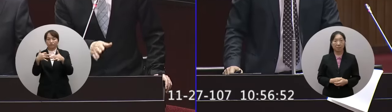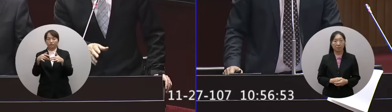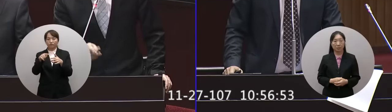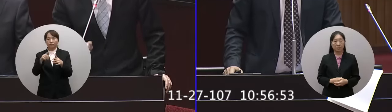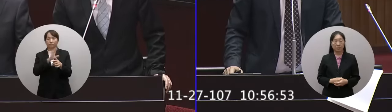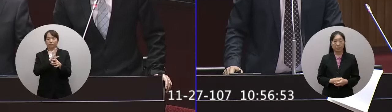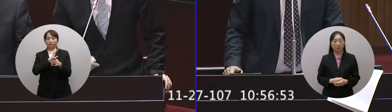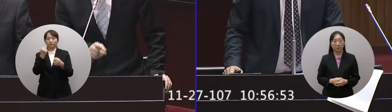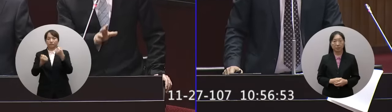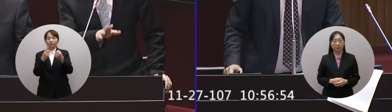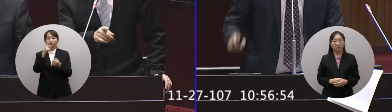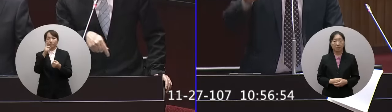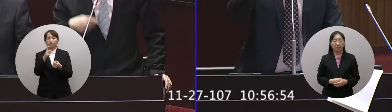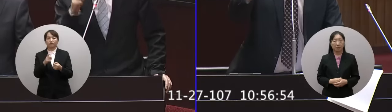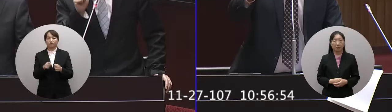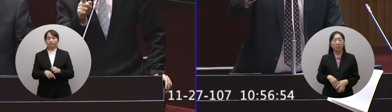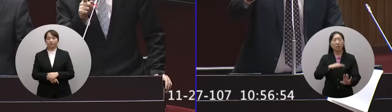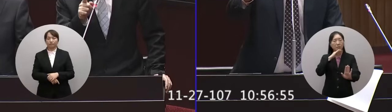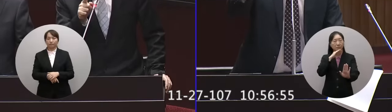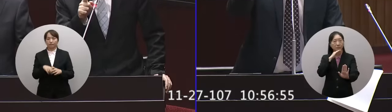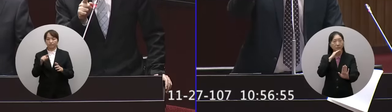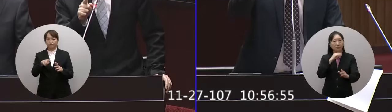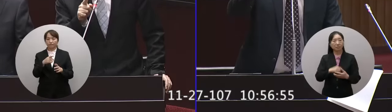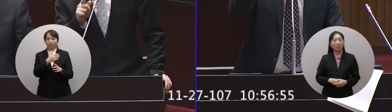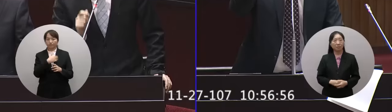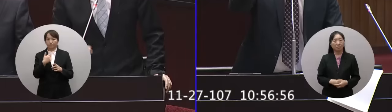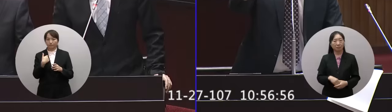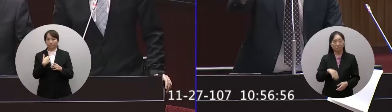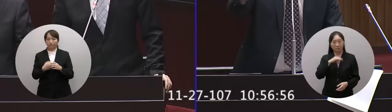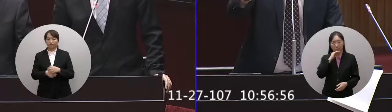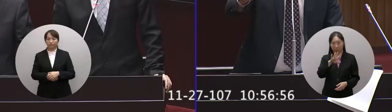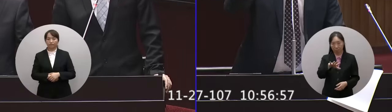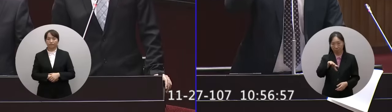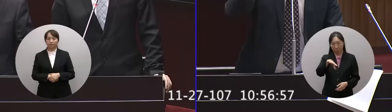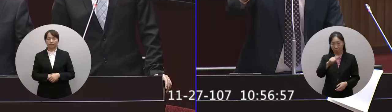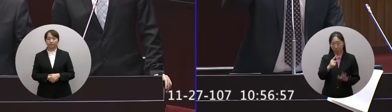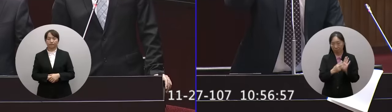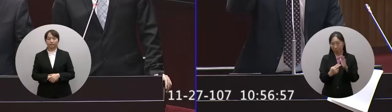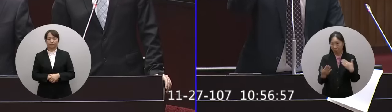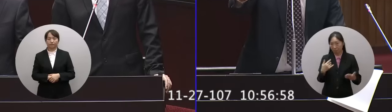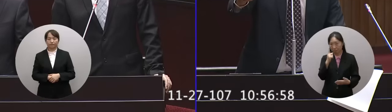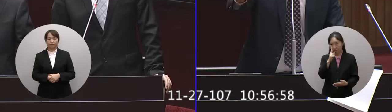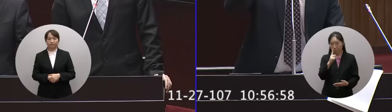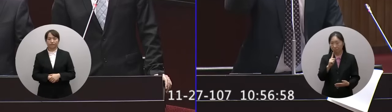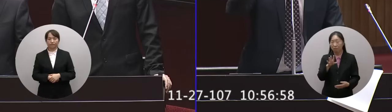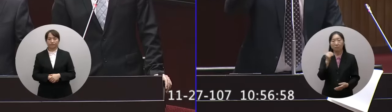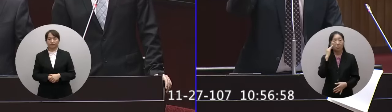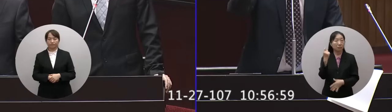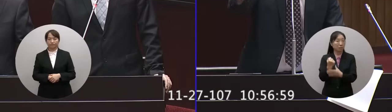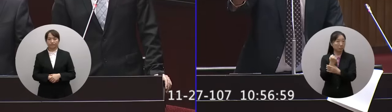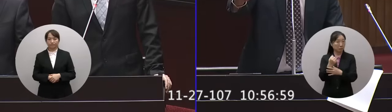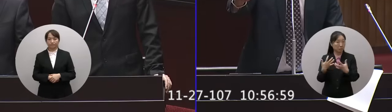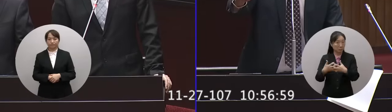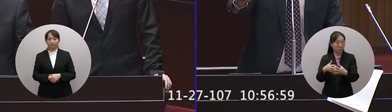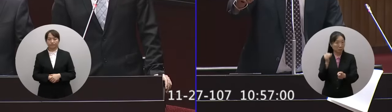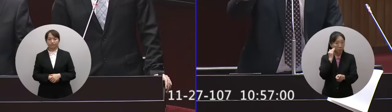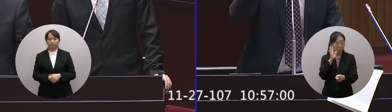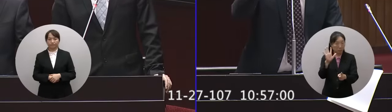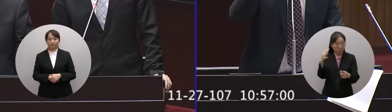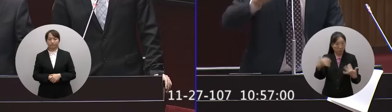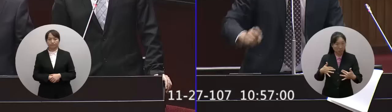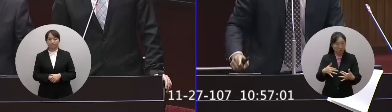障他當然不能夠開車啦但是他等一下喔先停一件事情主峰棒故障不能夠開車